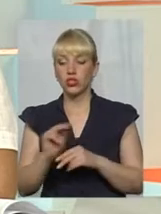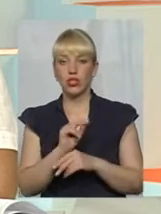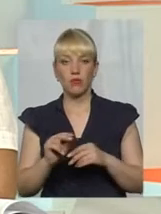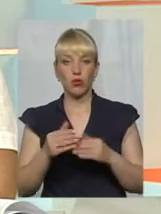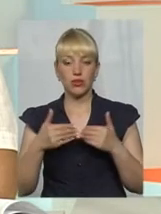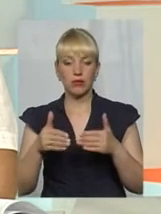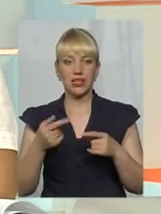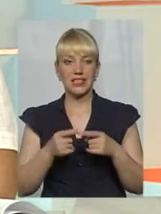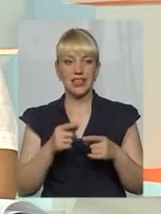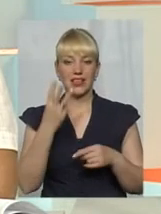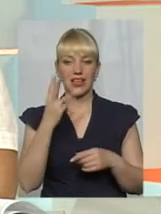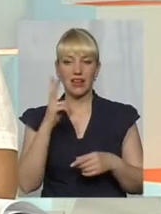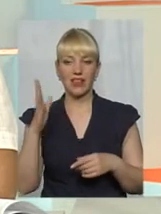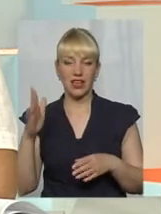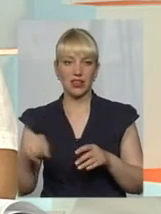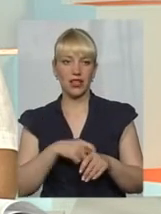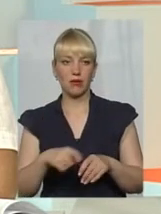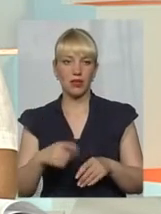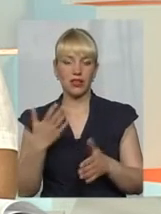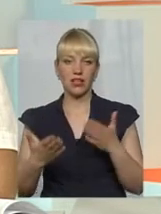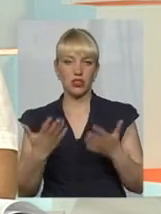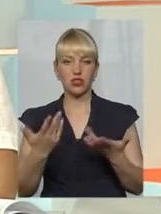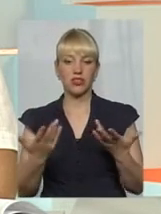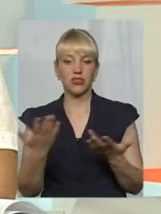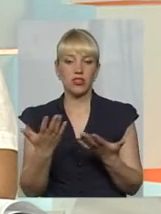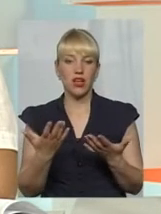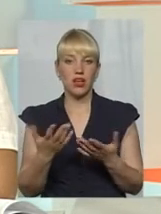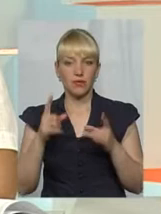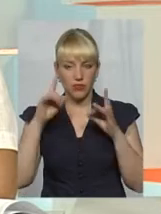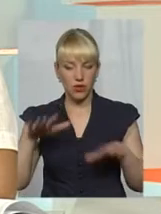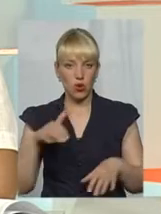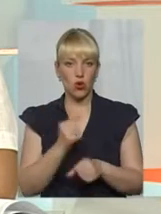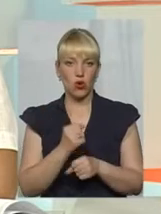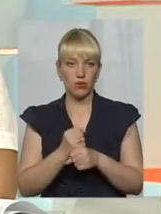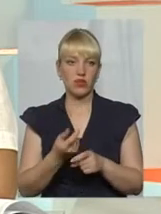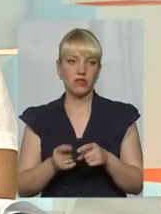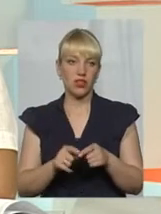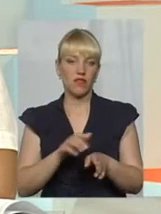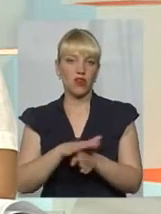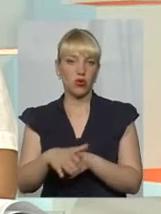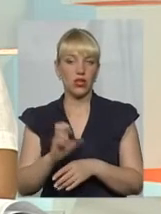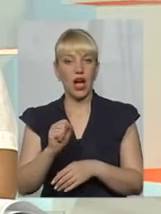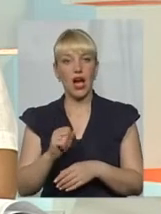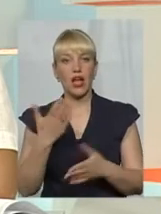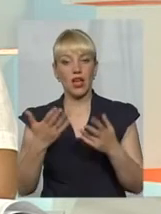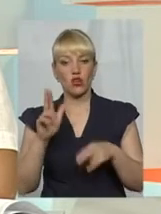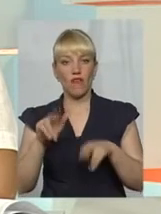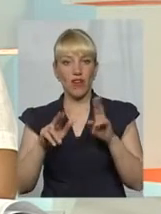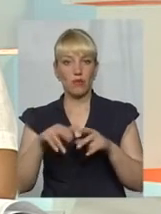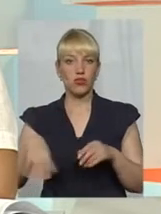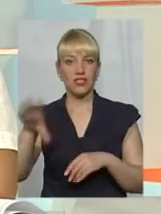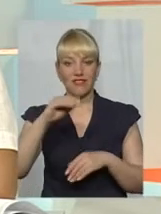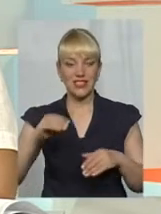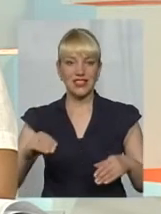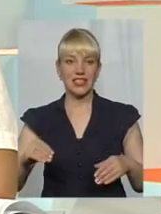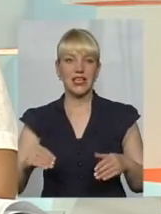'їзду то є три квадратних метри, які в разі якихось робіт, вони там зроблені. А якщо фарбуються всі стіни, то є